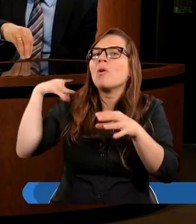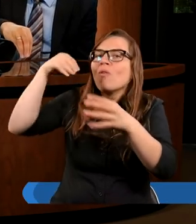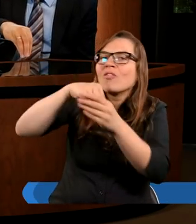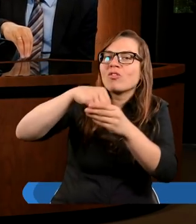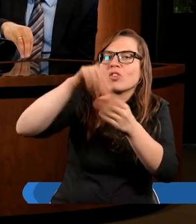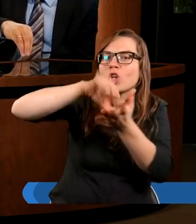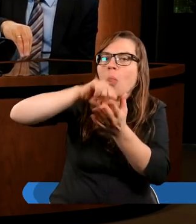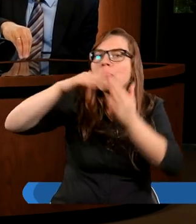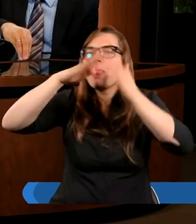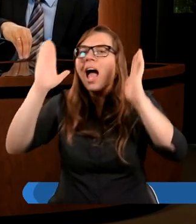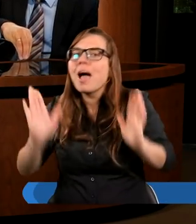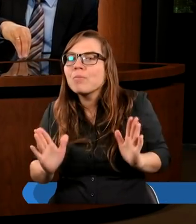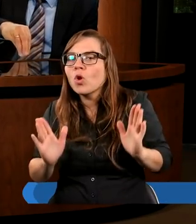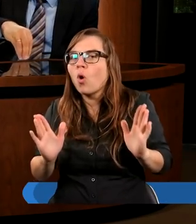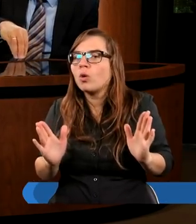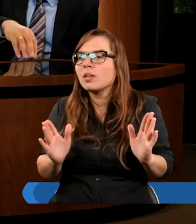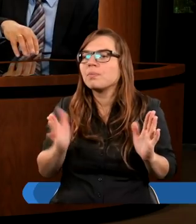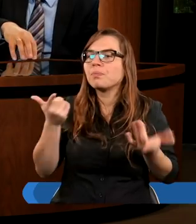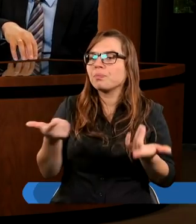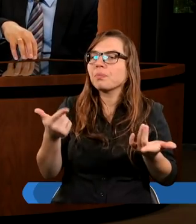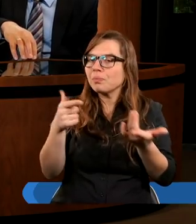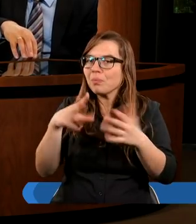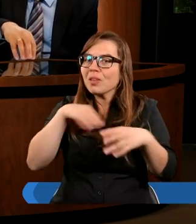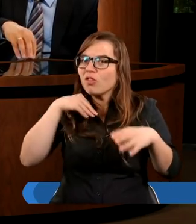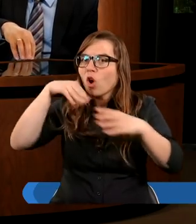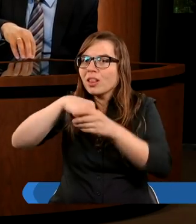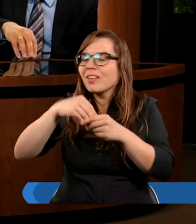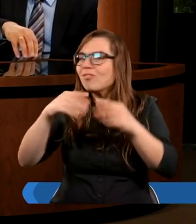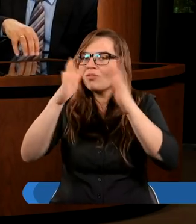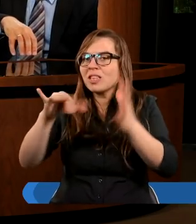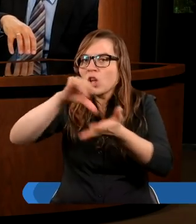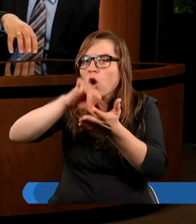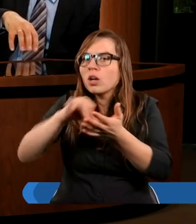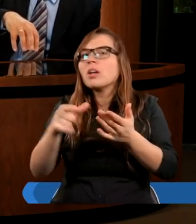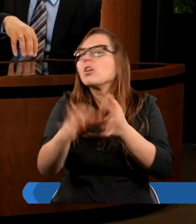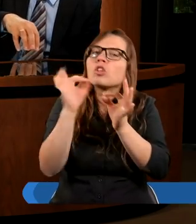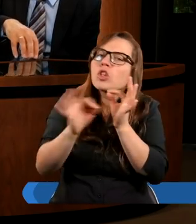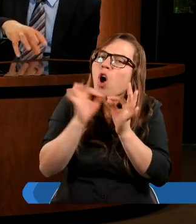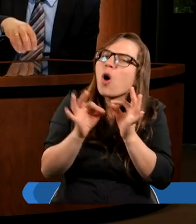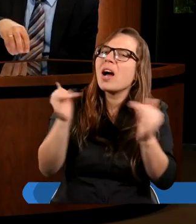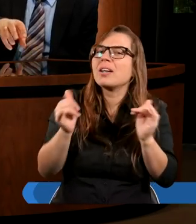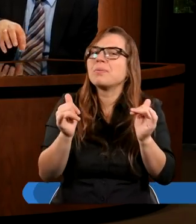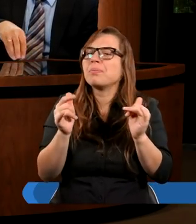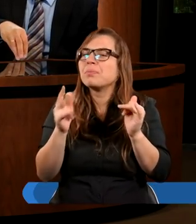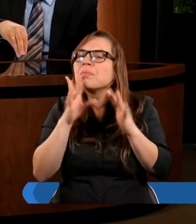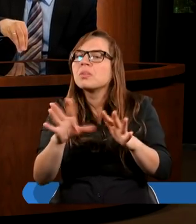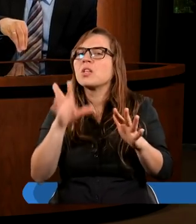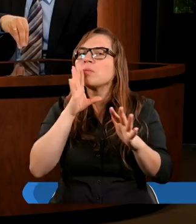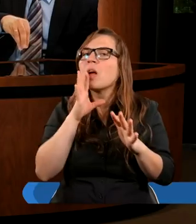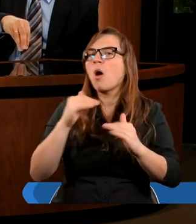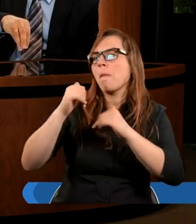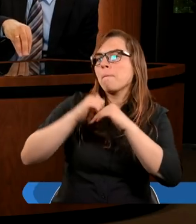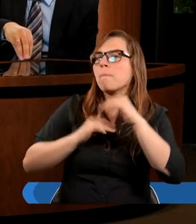namiotu. Tam była świątynia, prawda, w środku namiotu. Dlatego, że mu dokładnie, tak jak Pan powiedział,